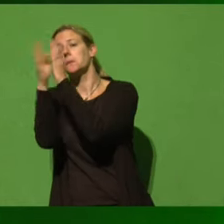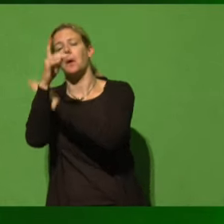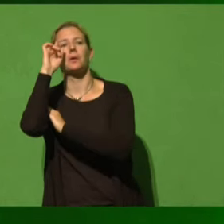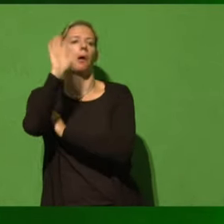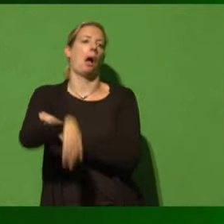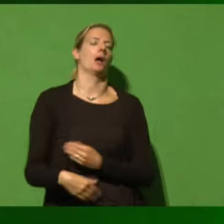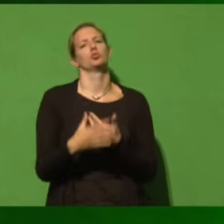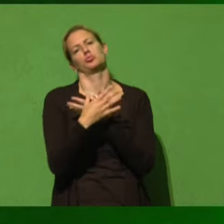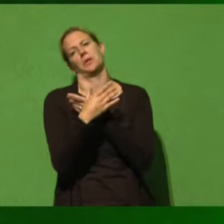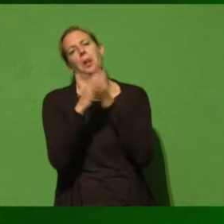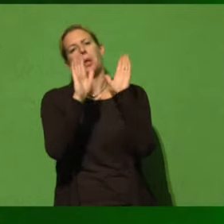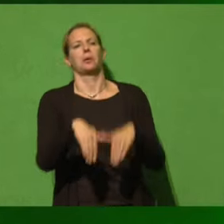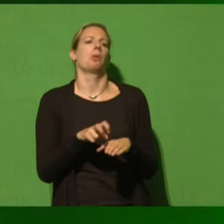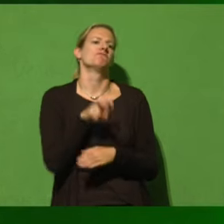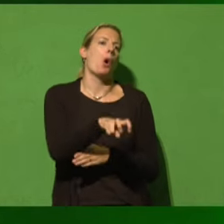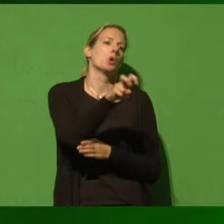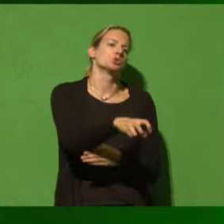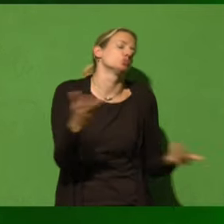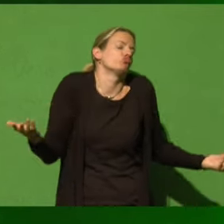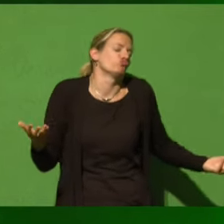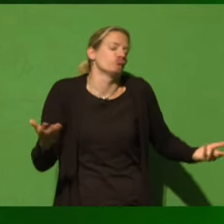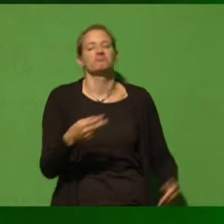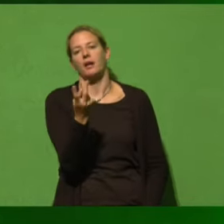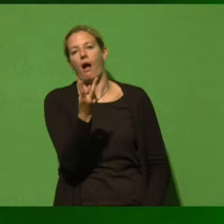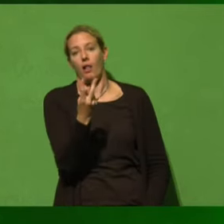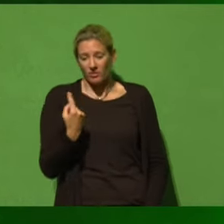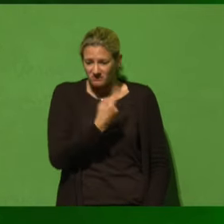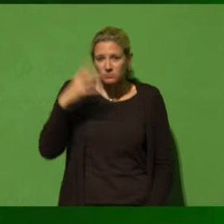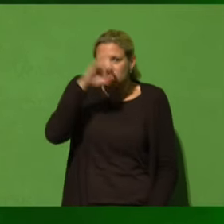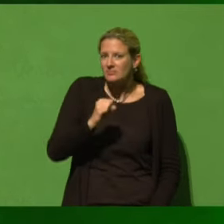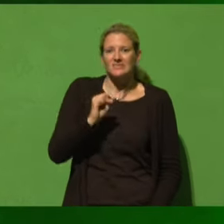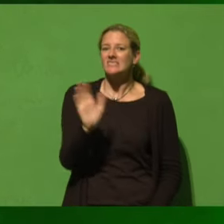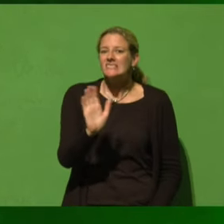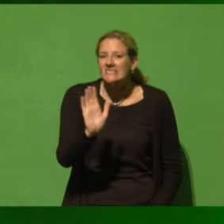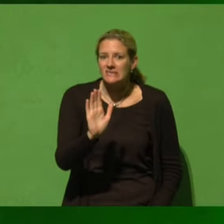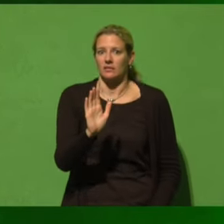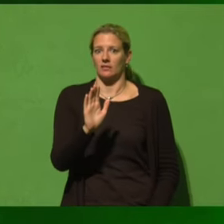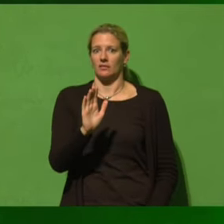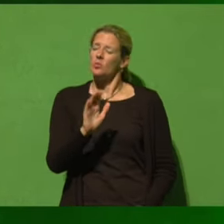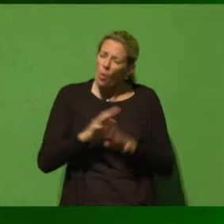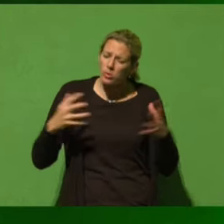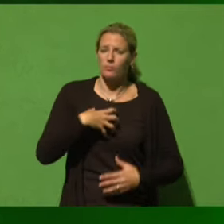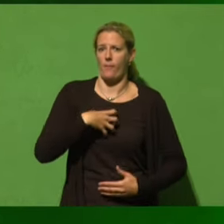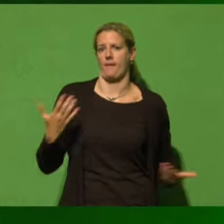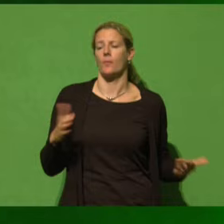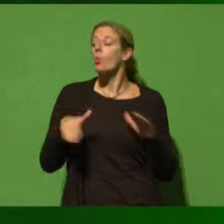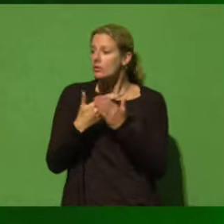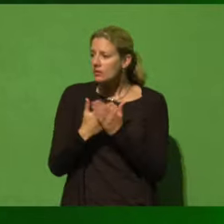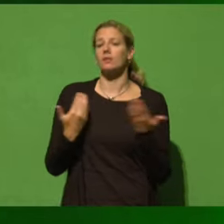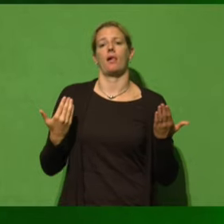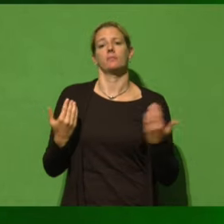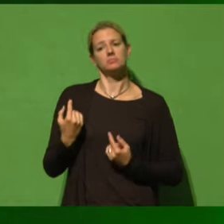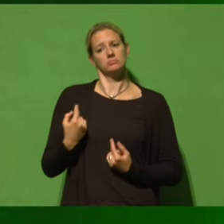Schmetterlinge oder ein paar Frösche? Wer, nicht wir Grüne? Deshalb, deshalb bin ich so froh, dass ihr euch in die